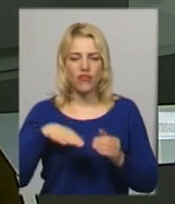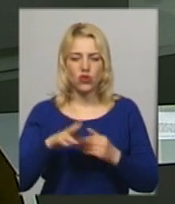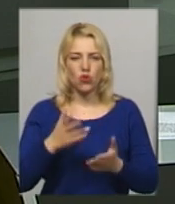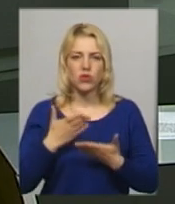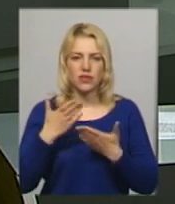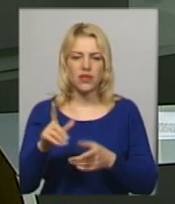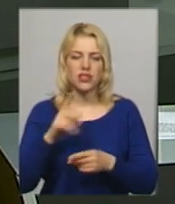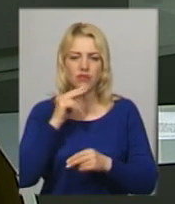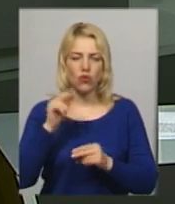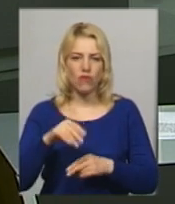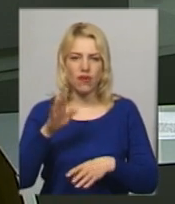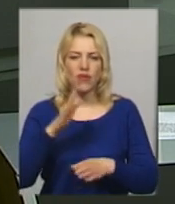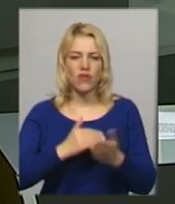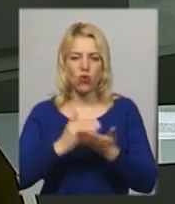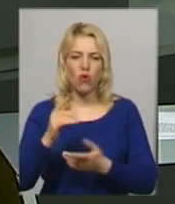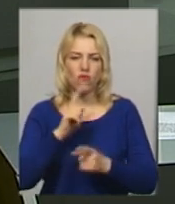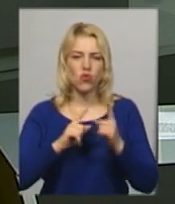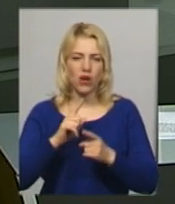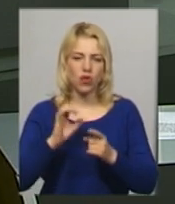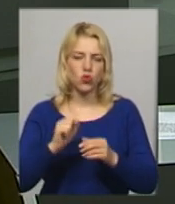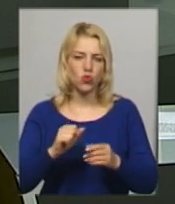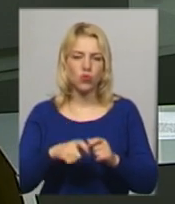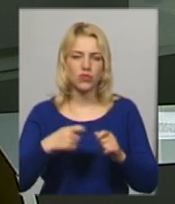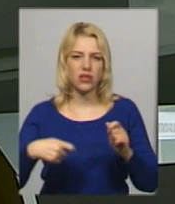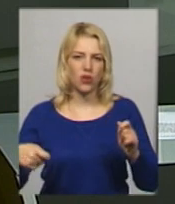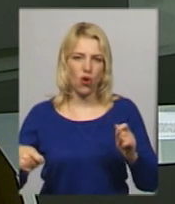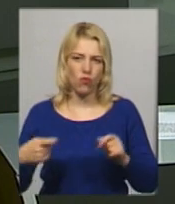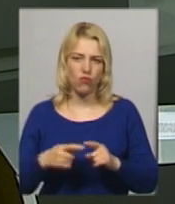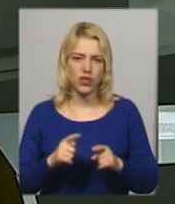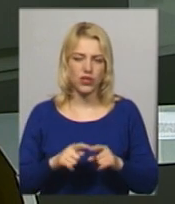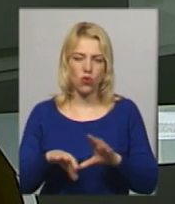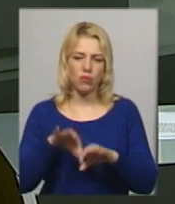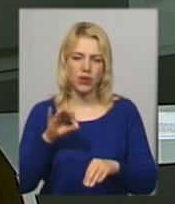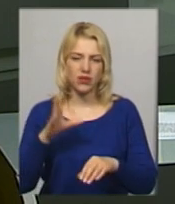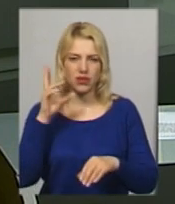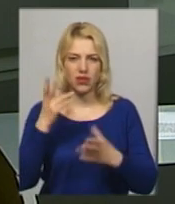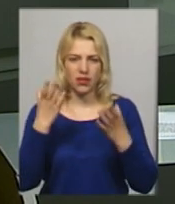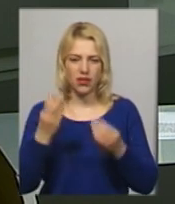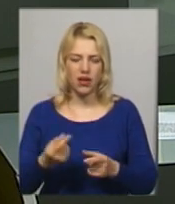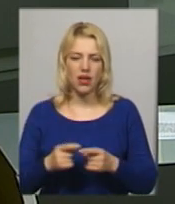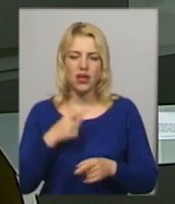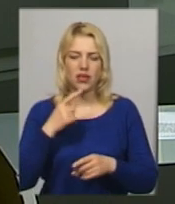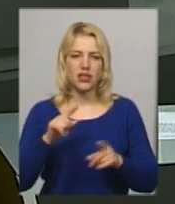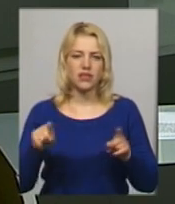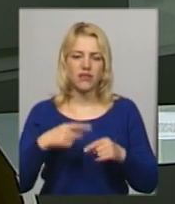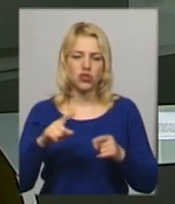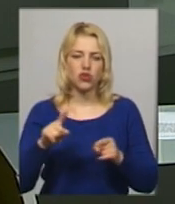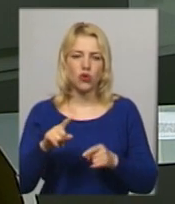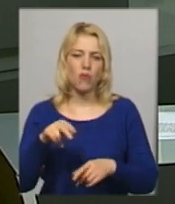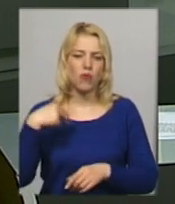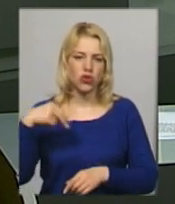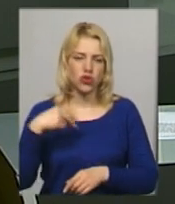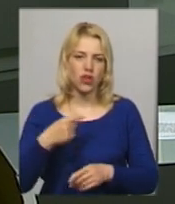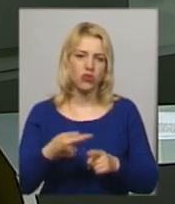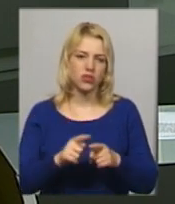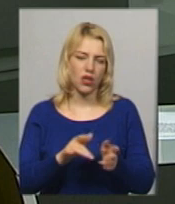Раду в затягуванні розгляду дати інавгурації. У тому ж відео назвав президента Порошенка туристом єгипецького готелю. Чому